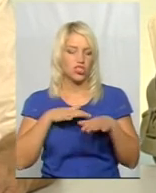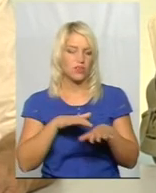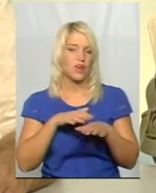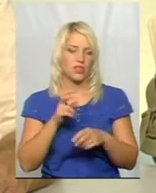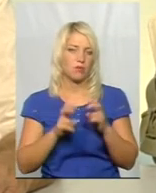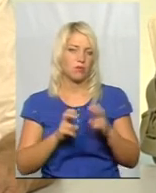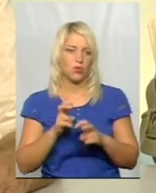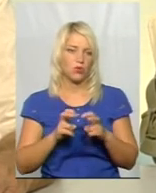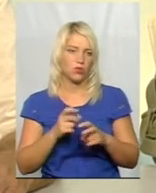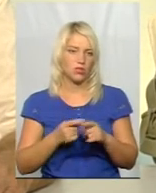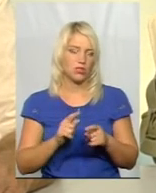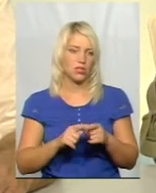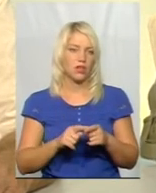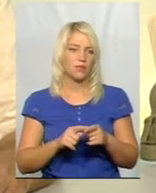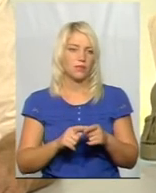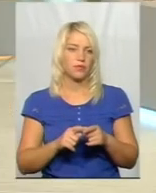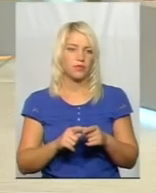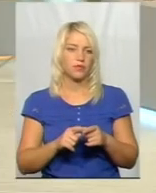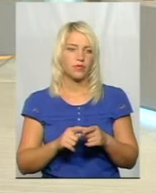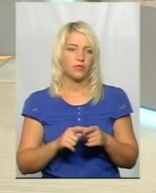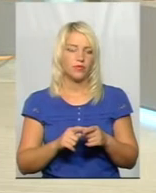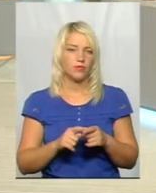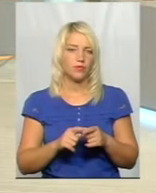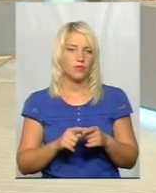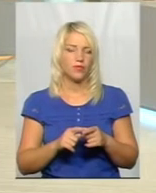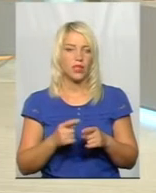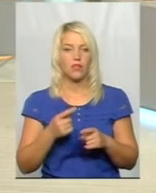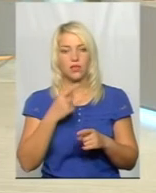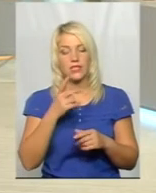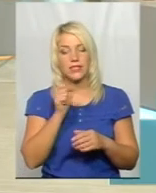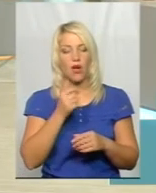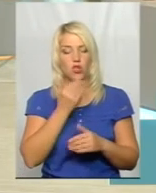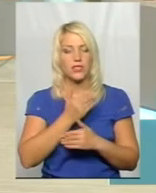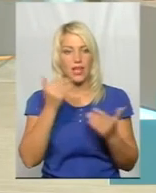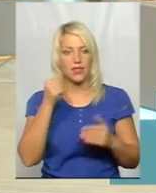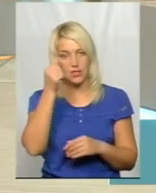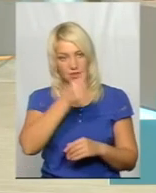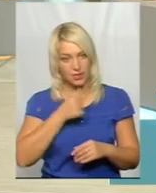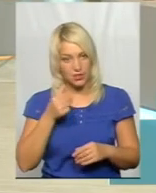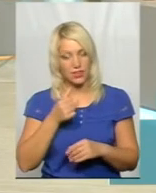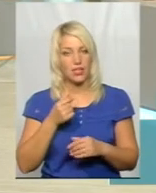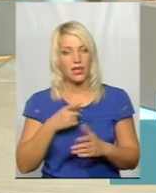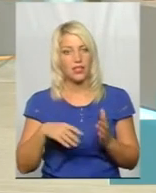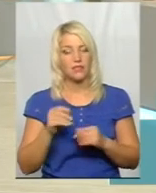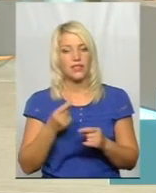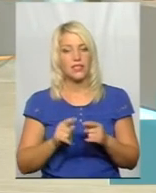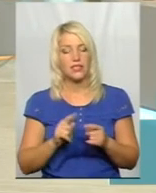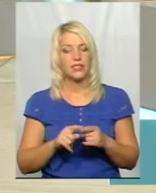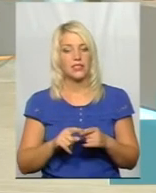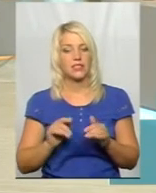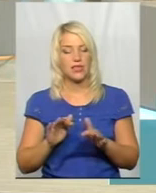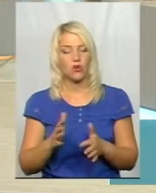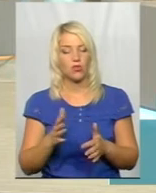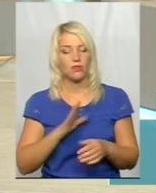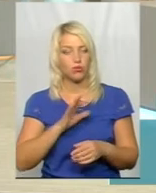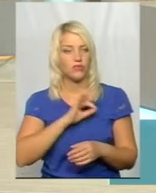проходять стажування в нашому навчальному закладі. Це за останній рік. Тому всі ці заходи були, вживалися.